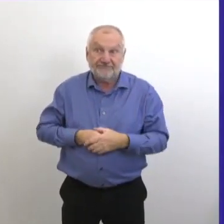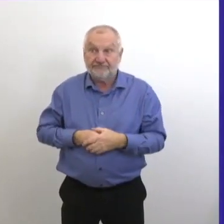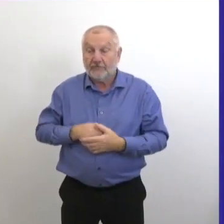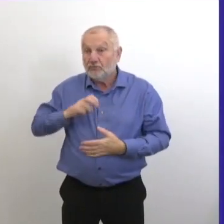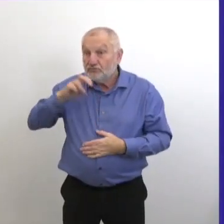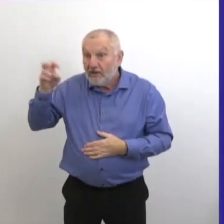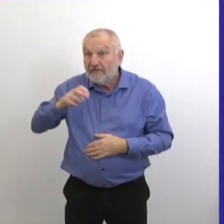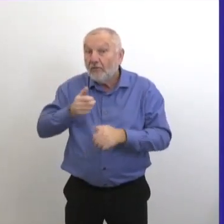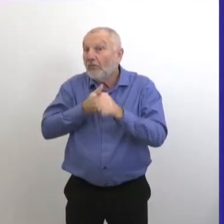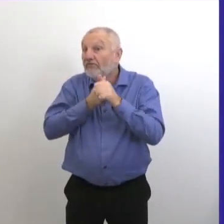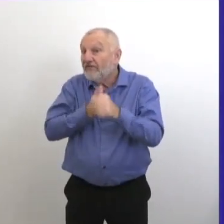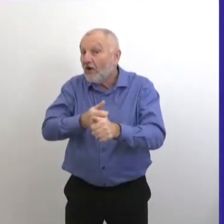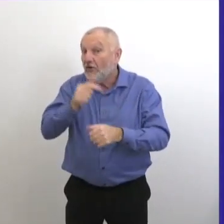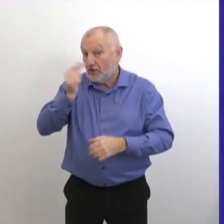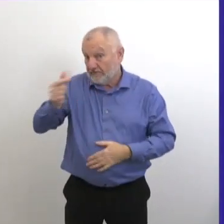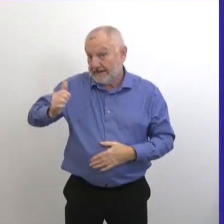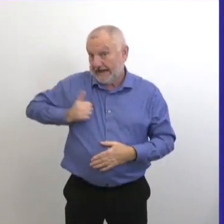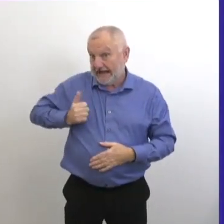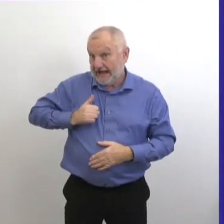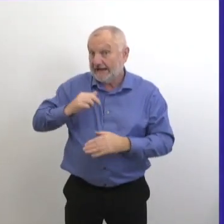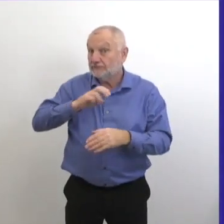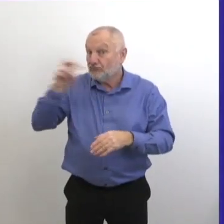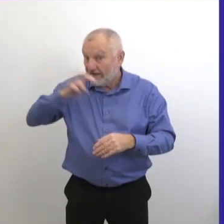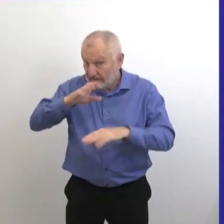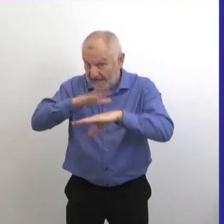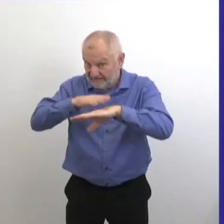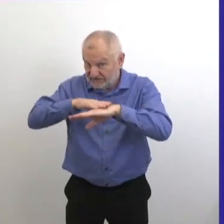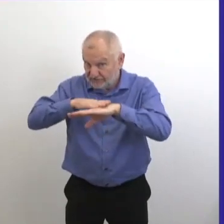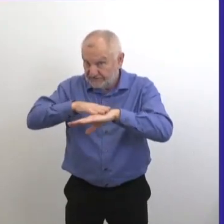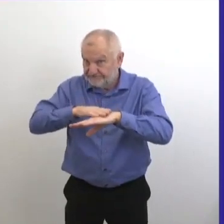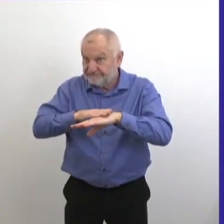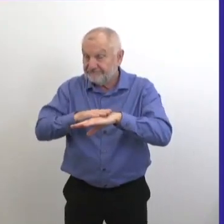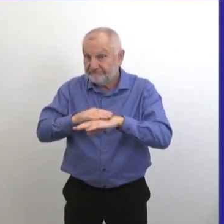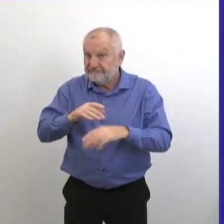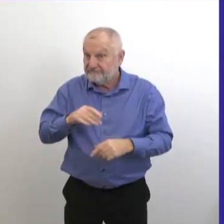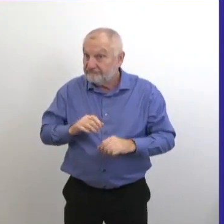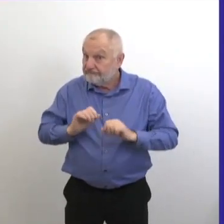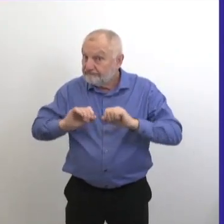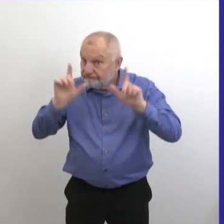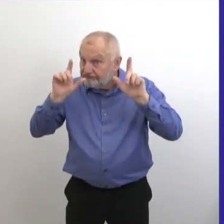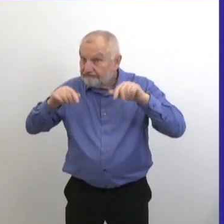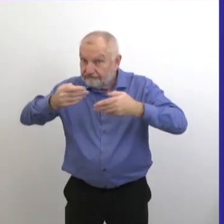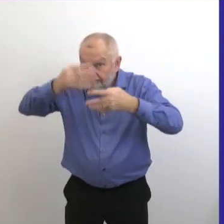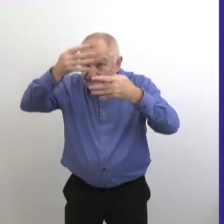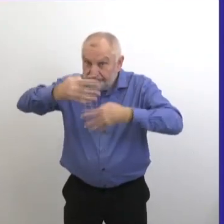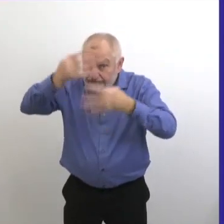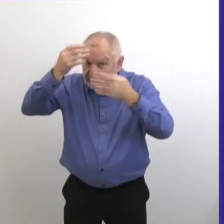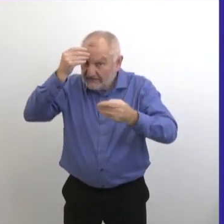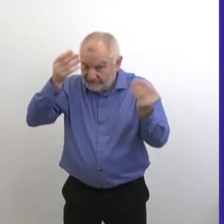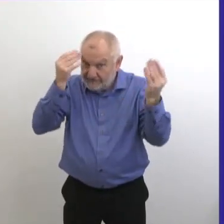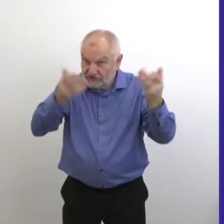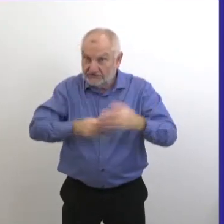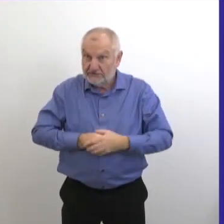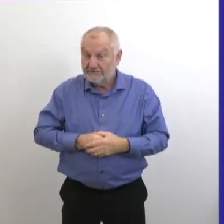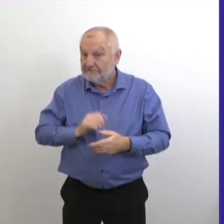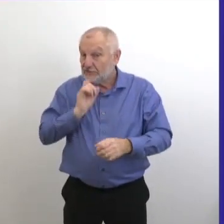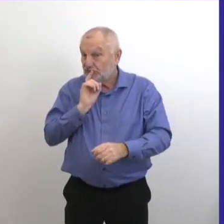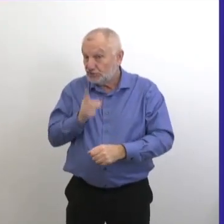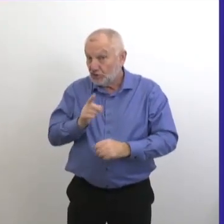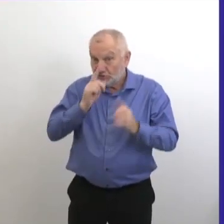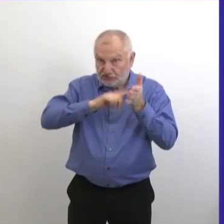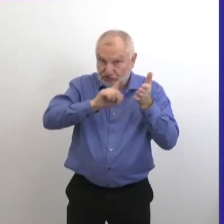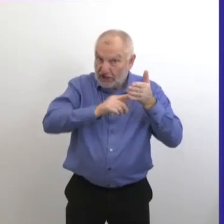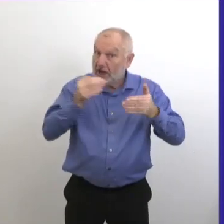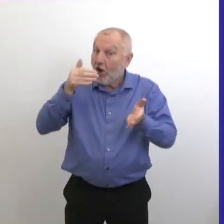page des conseils et lignes directrices pour les voyageurs du gouvernement du Canada. Et s'il vous plaît, vérifiez régulièrement les recommandations de santé qui s'y